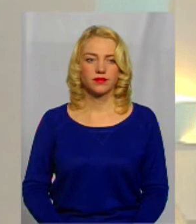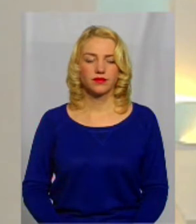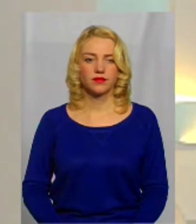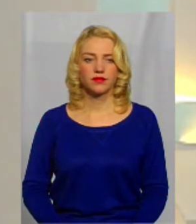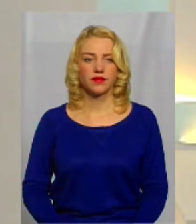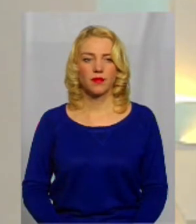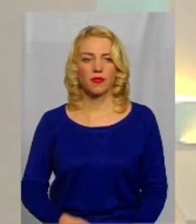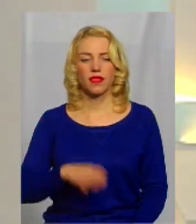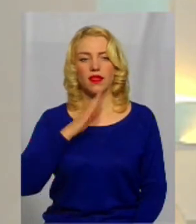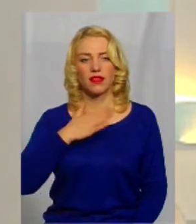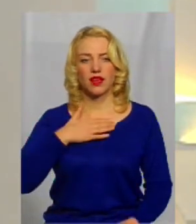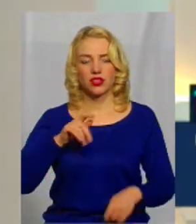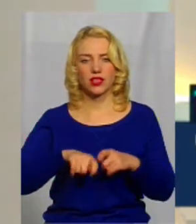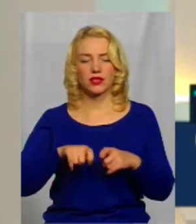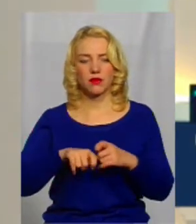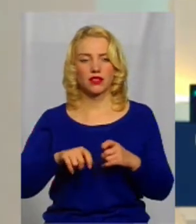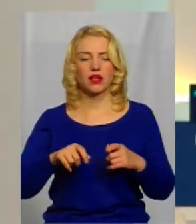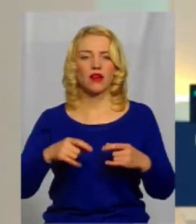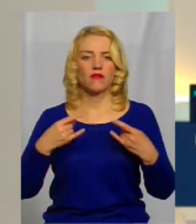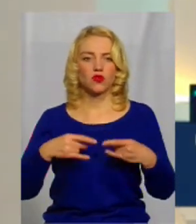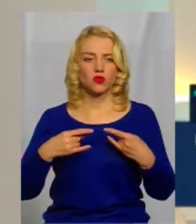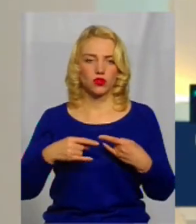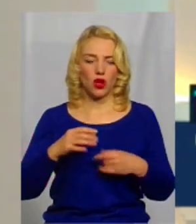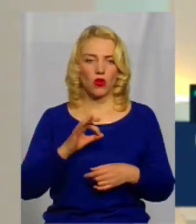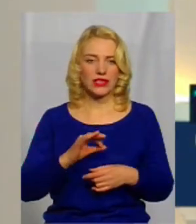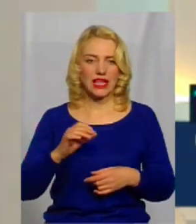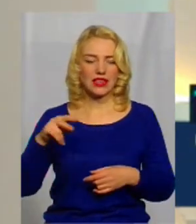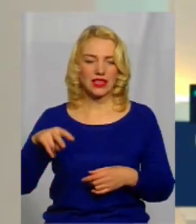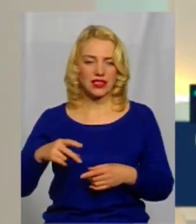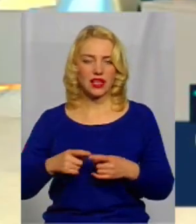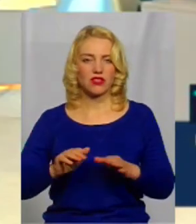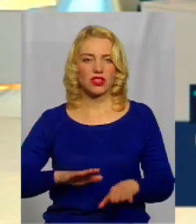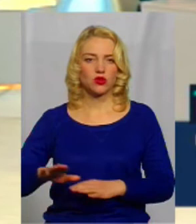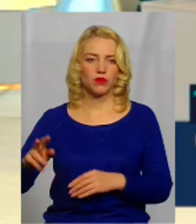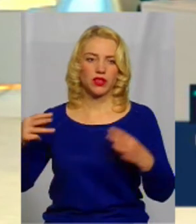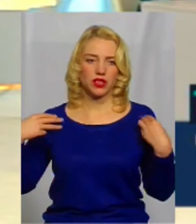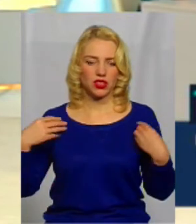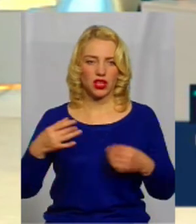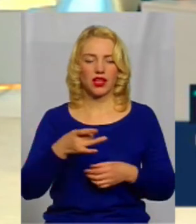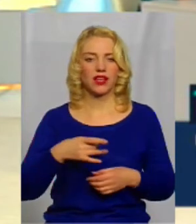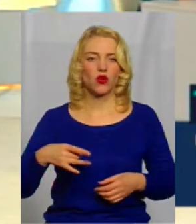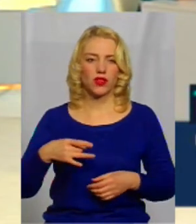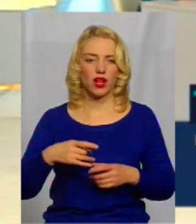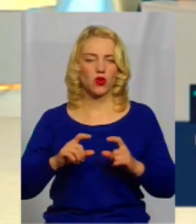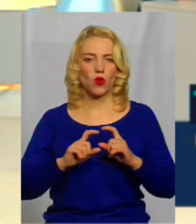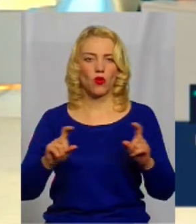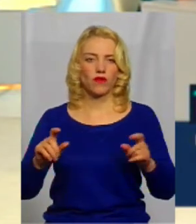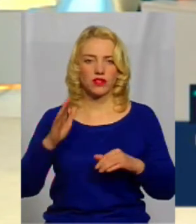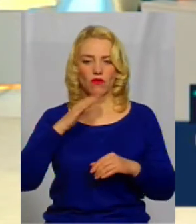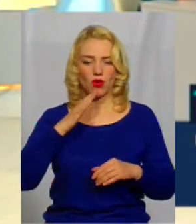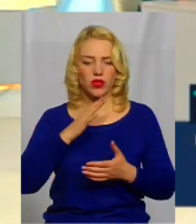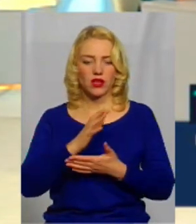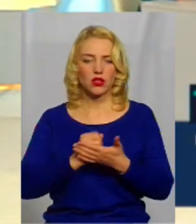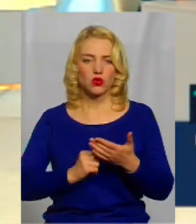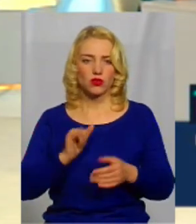Наш експерт в студії Олександр Лисневич, заступник начальника регіонального офісу водних